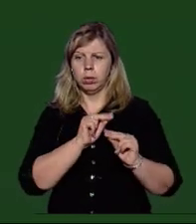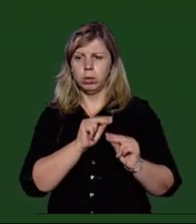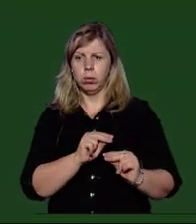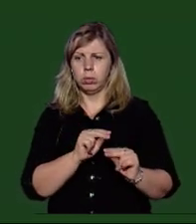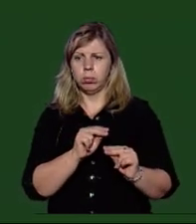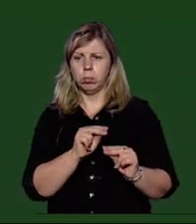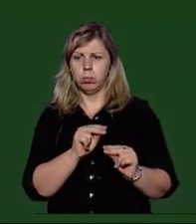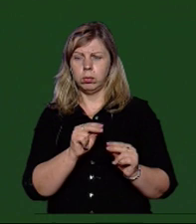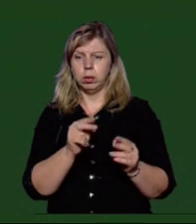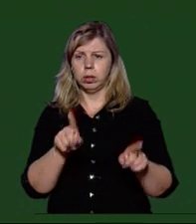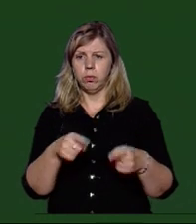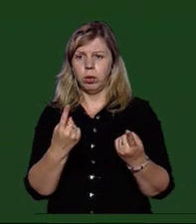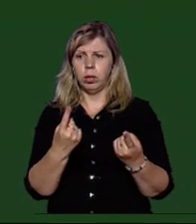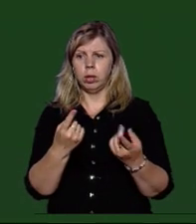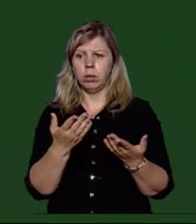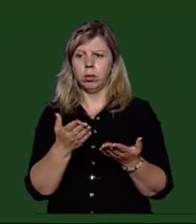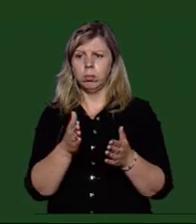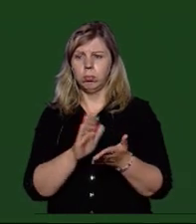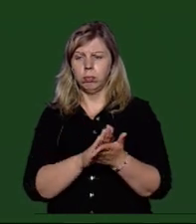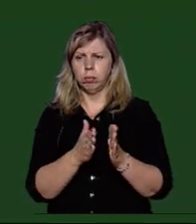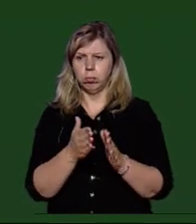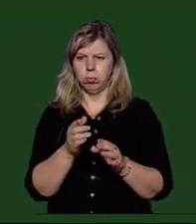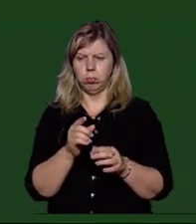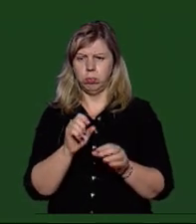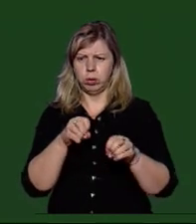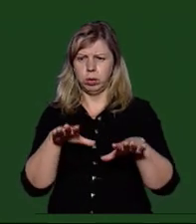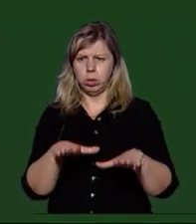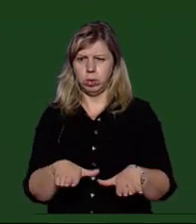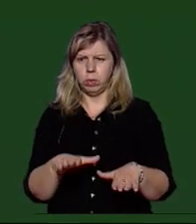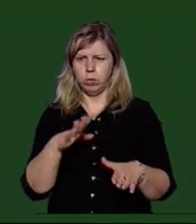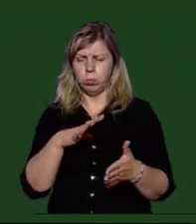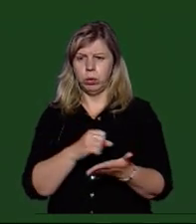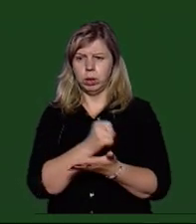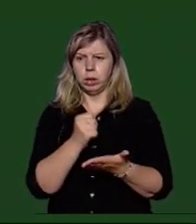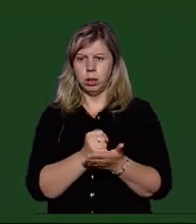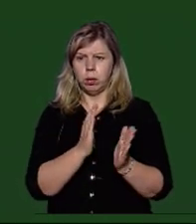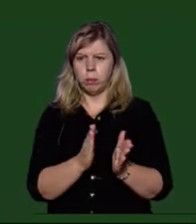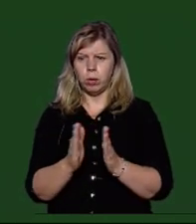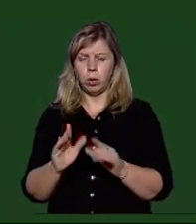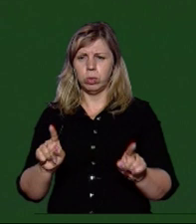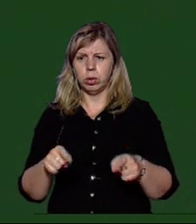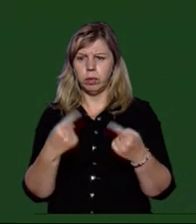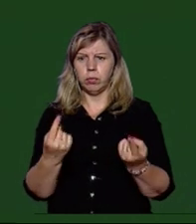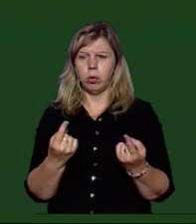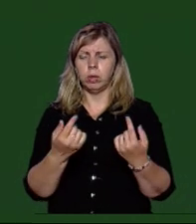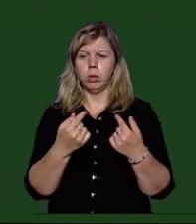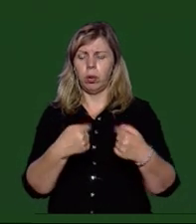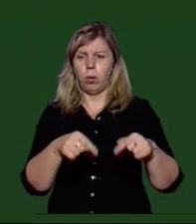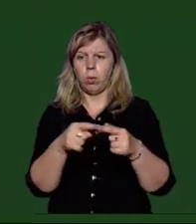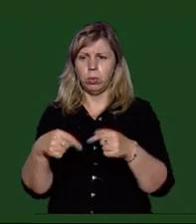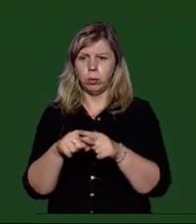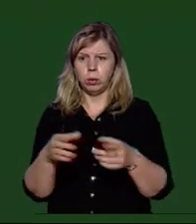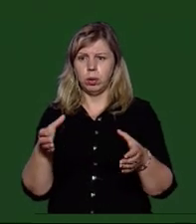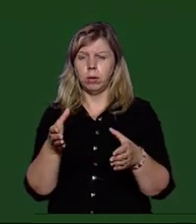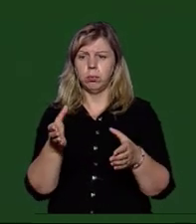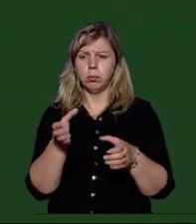створення госпітальних округів. Постановлюватися про затвердження порядку створення госпітальних округів. Йде